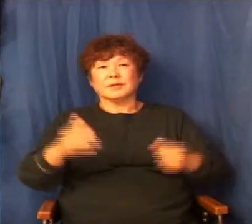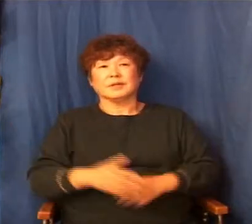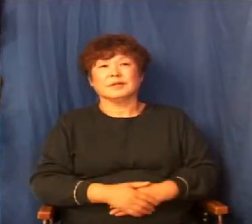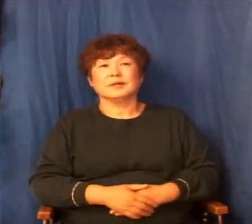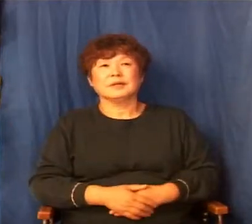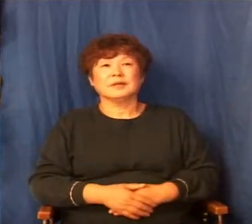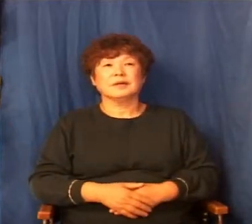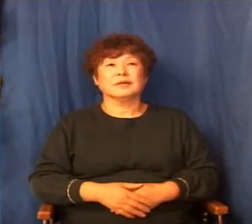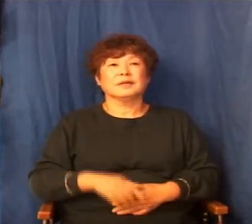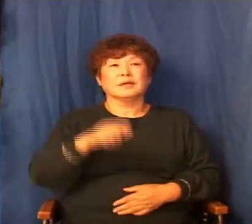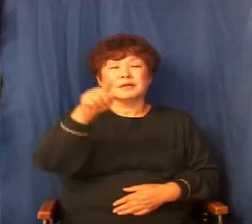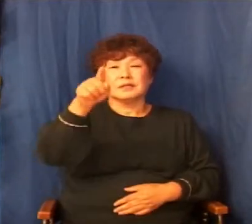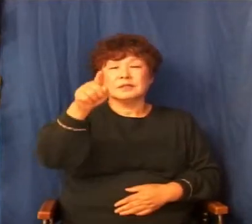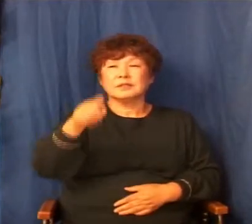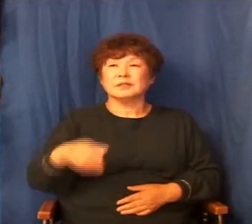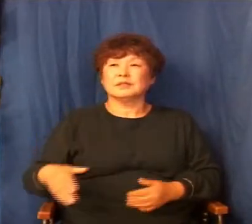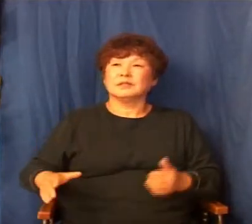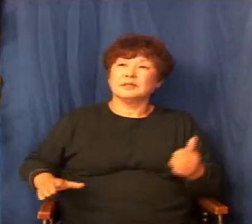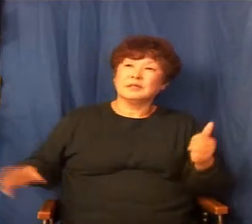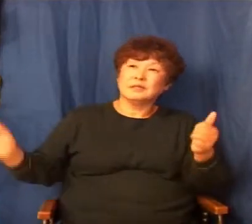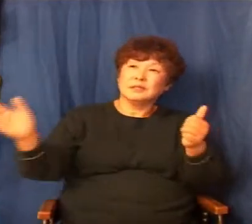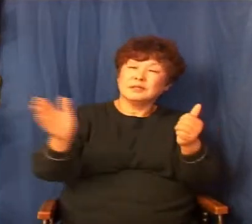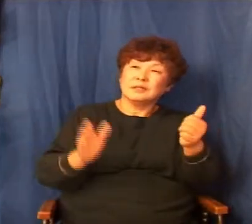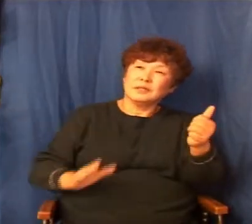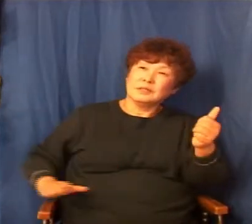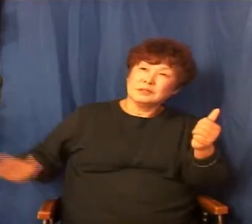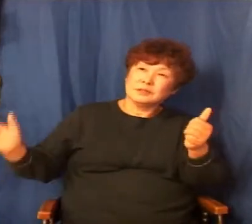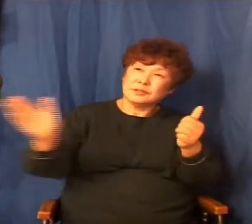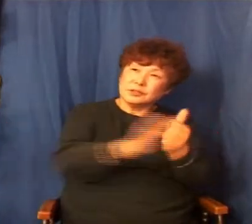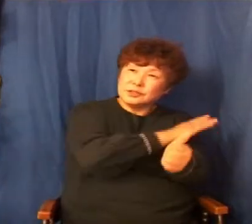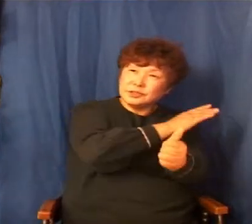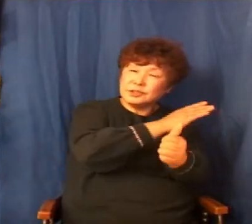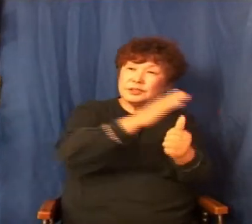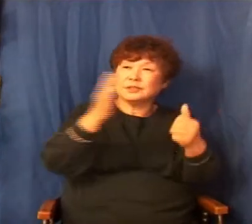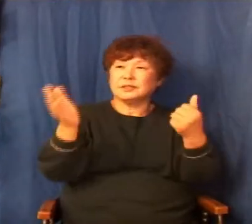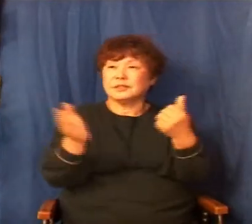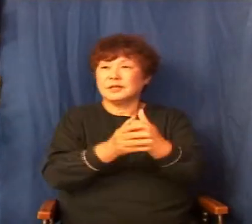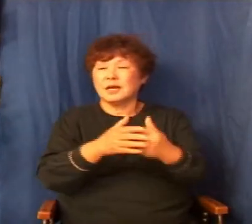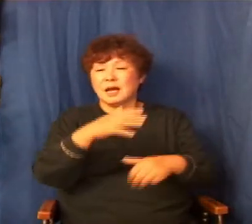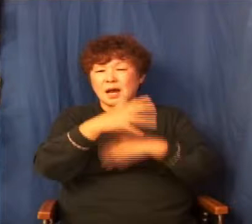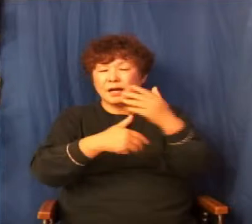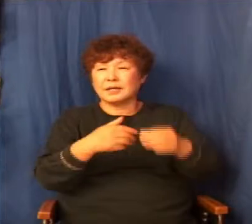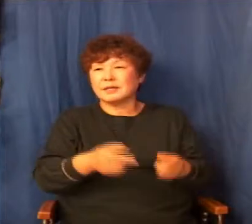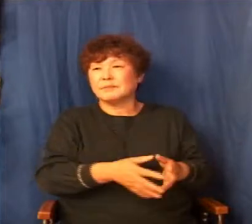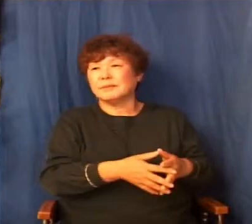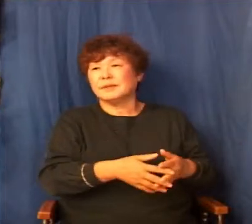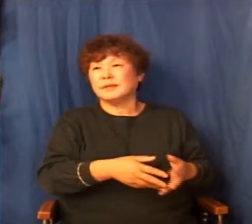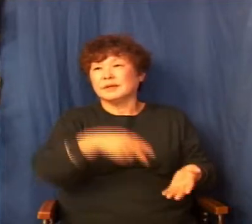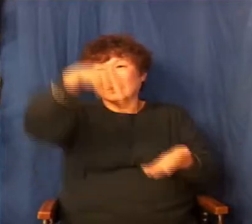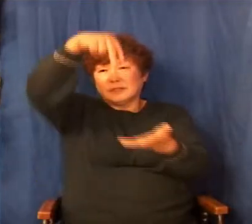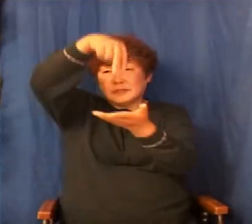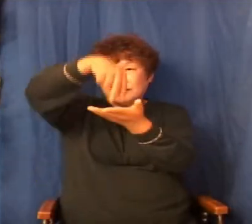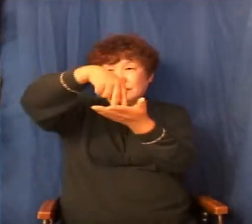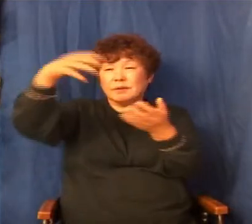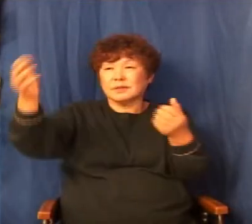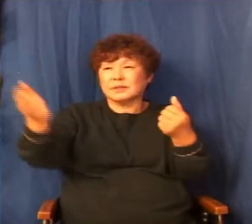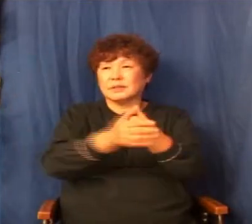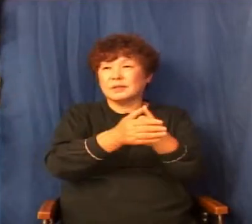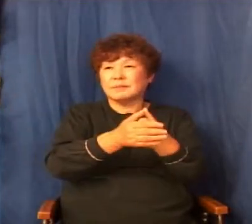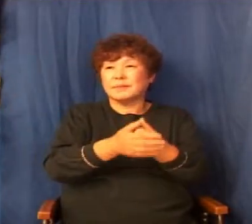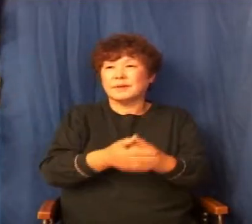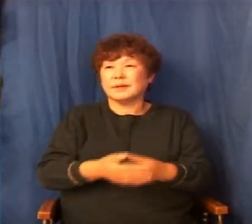여호와께서 그를 치시리니 그러니까 하나님께서 세웠기 때문에 패하는 것도 하나님이 하셔야